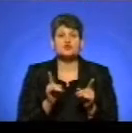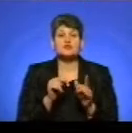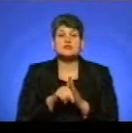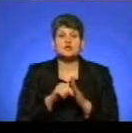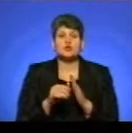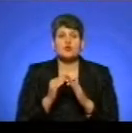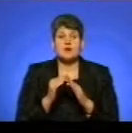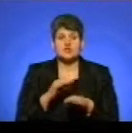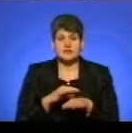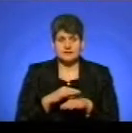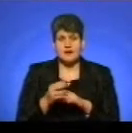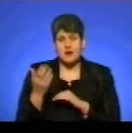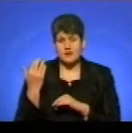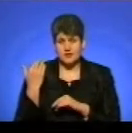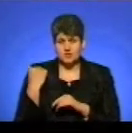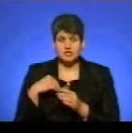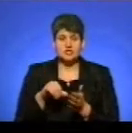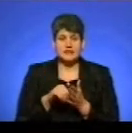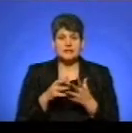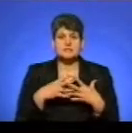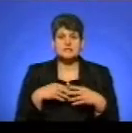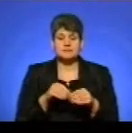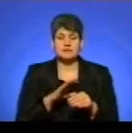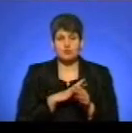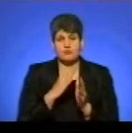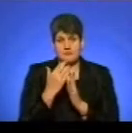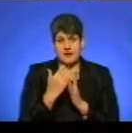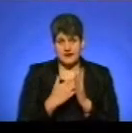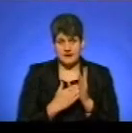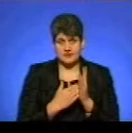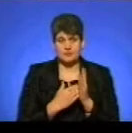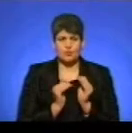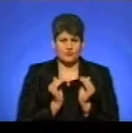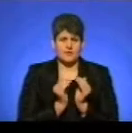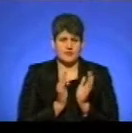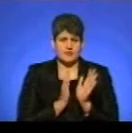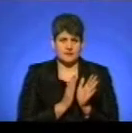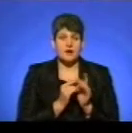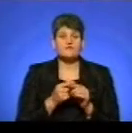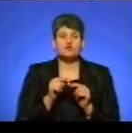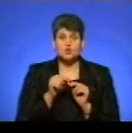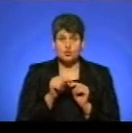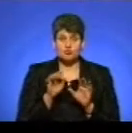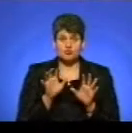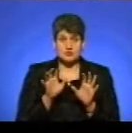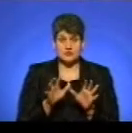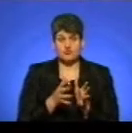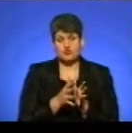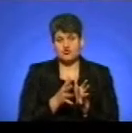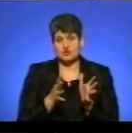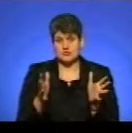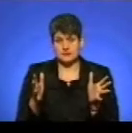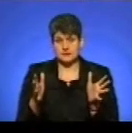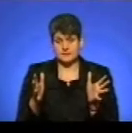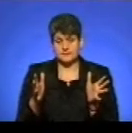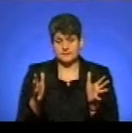насильство. Раніше членами сім'ї був перелік, він достатньо виский був, у цьому законі він значно розширився,